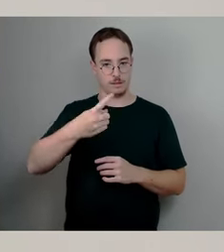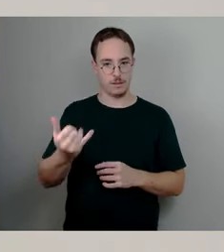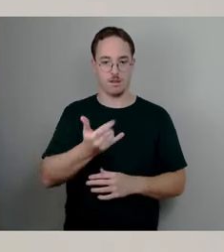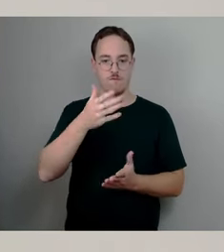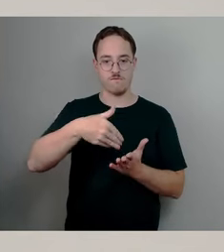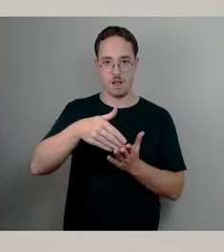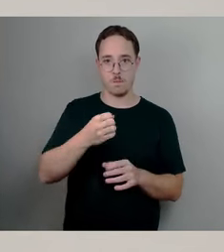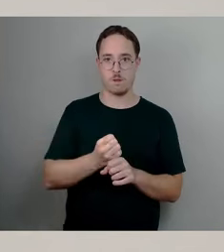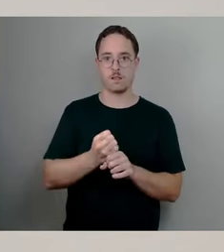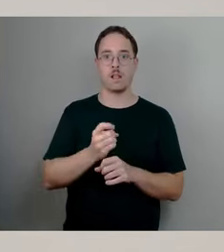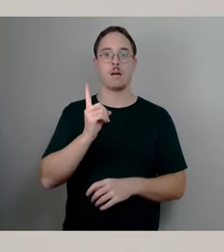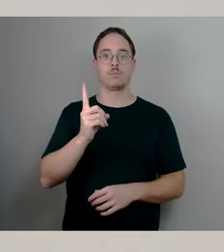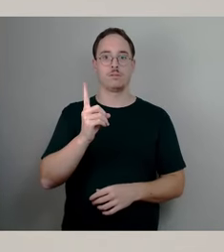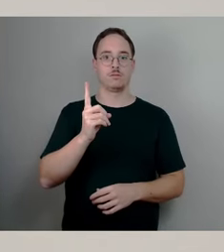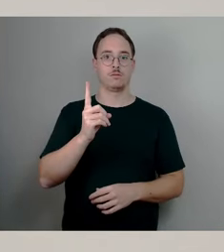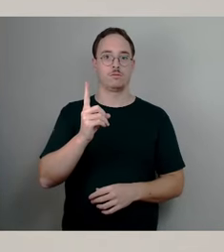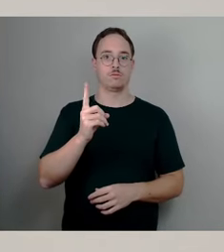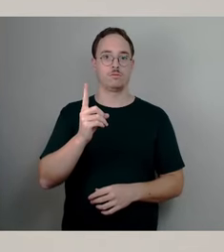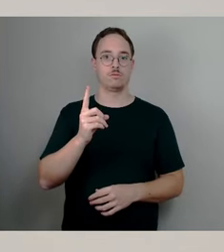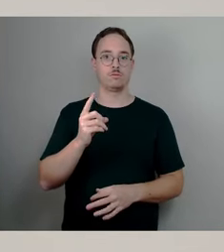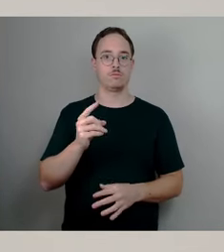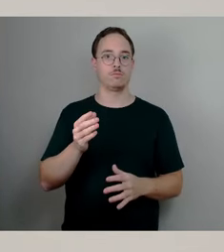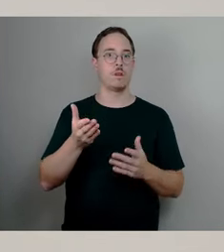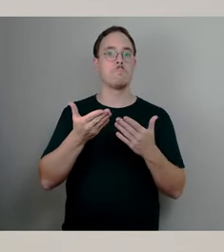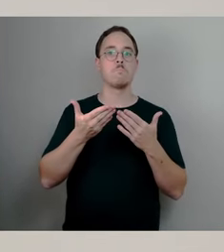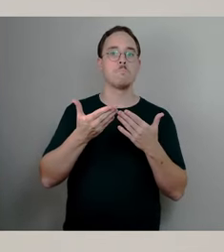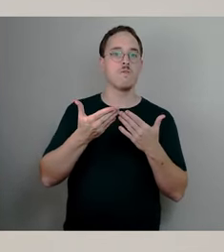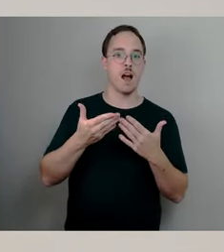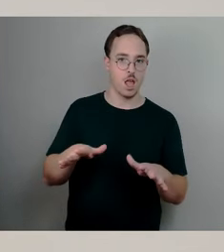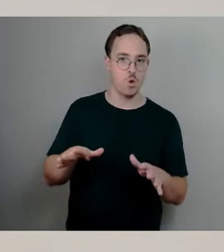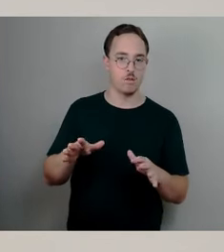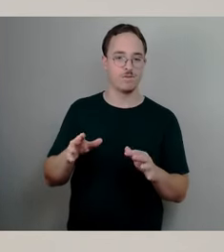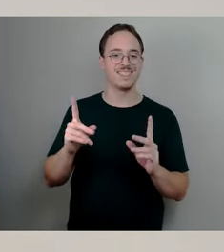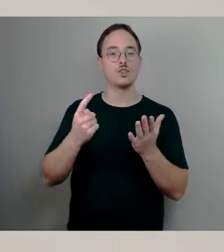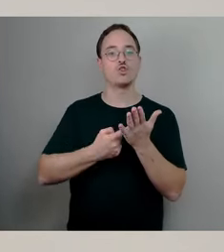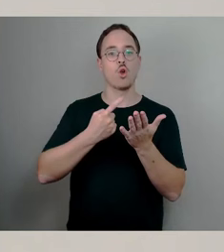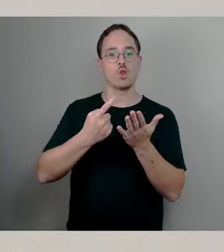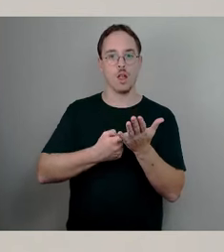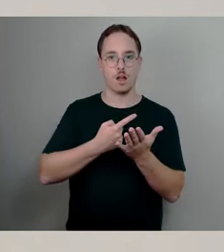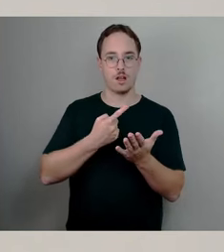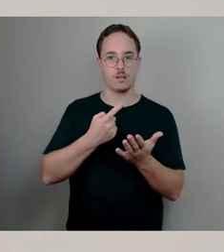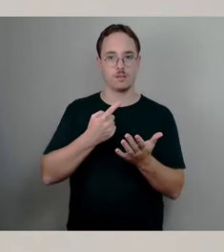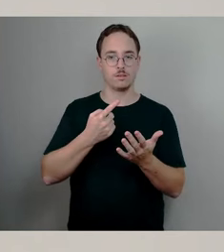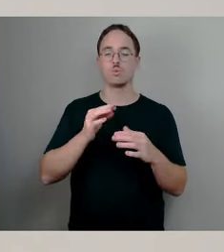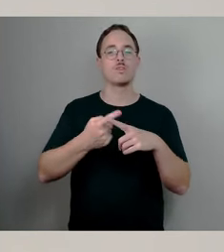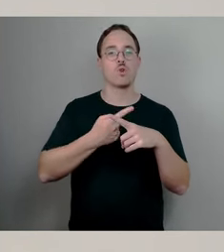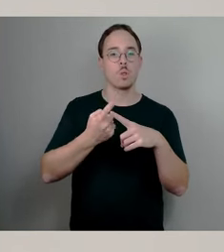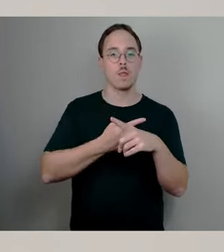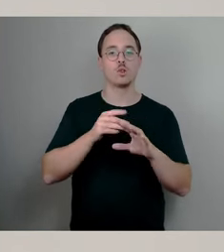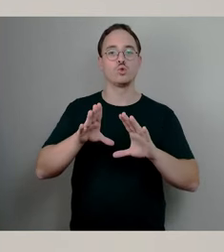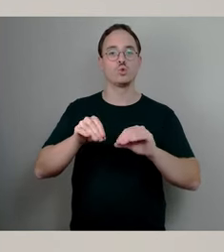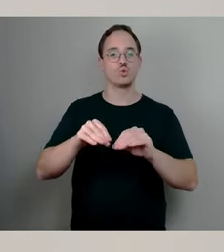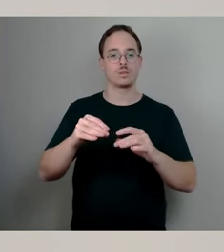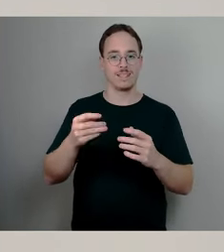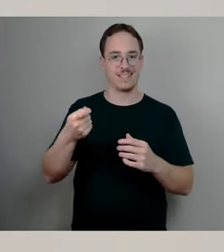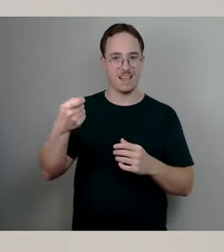ausläuft, ist die Regelung zur Befreiung von Sondernutzungsgebühren. Die war ja zeitlich befristet bis Ende 2024. Also der